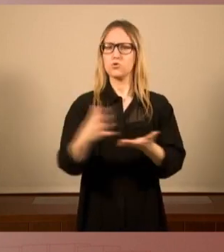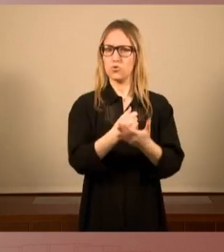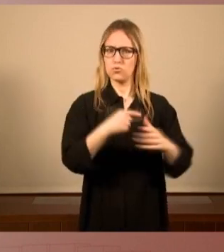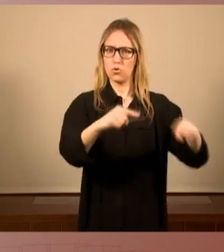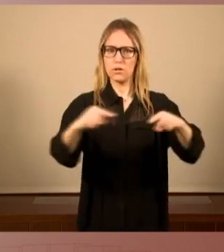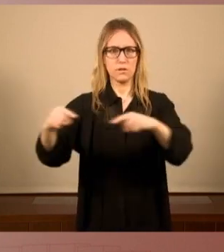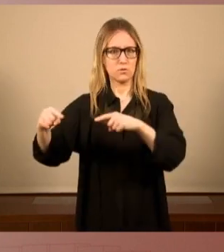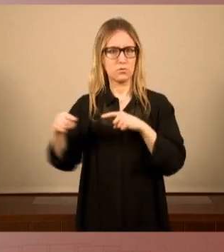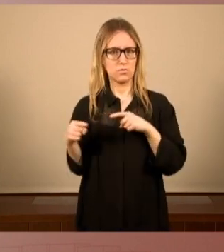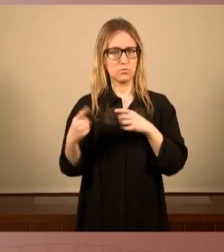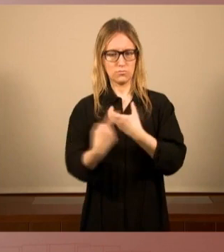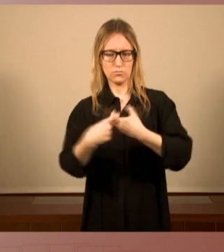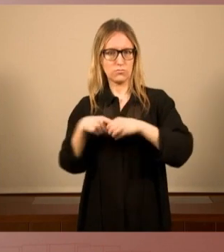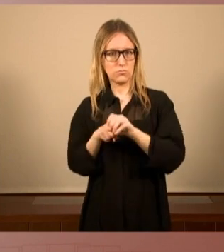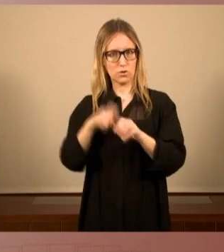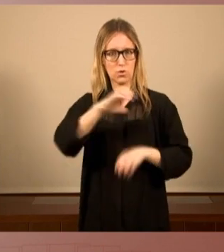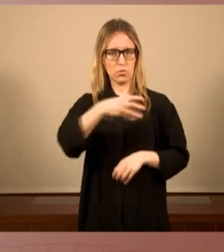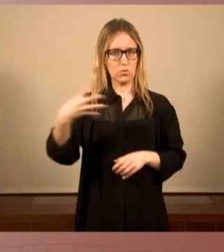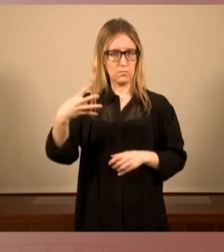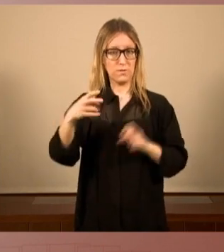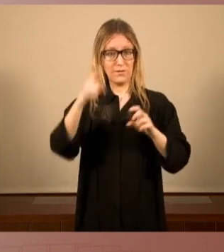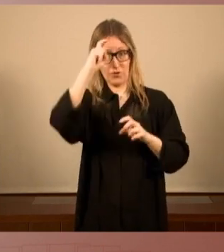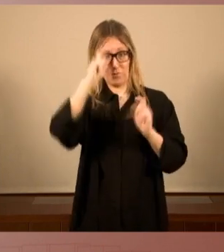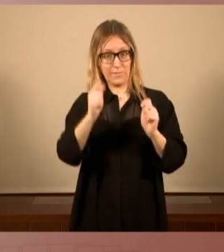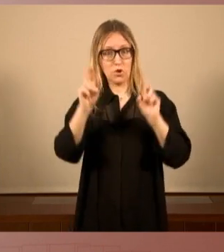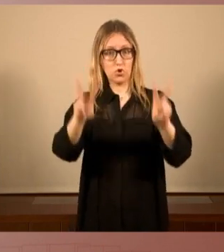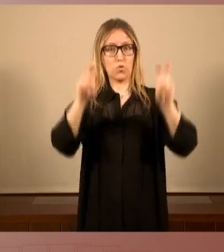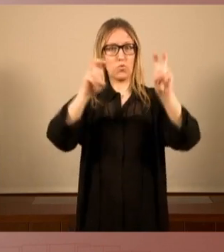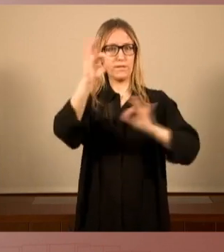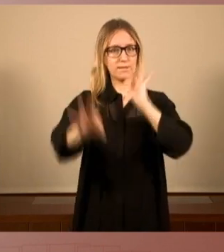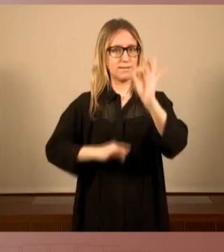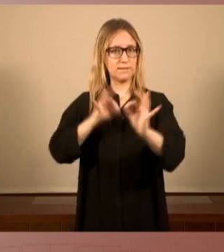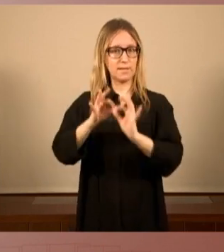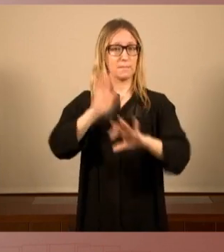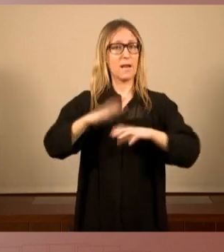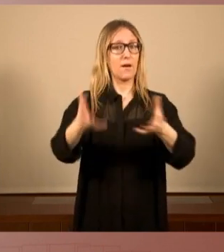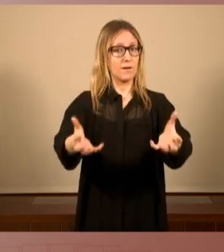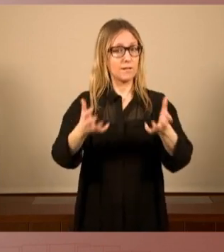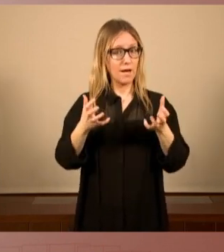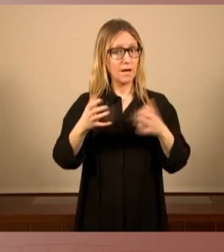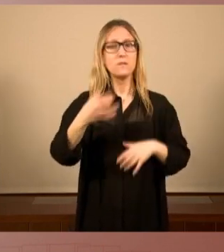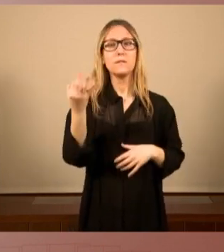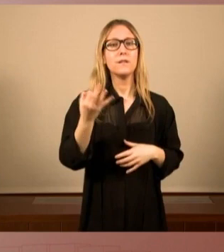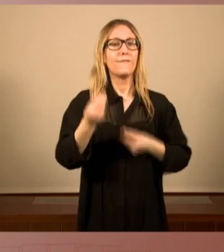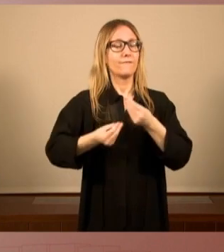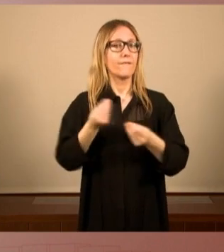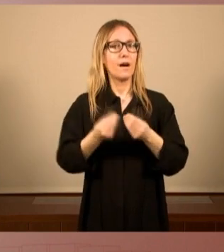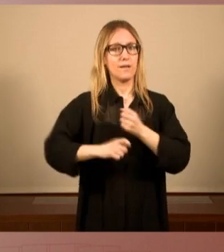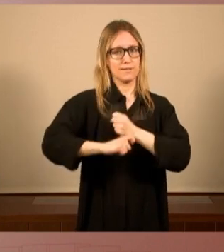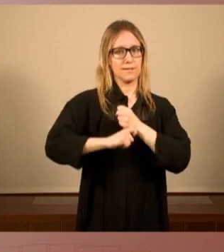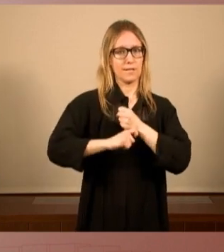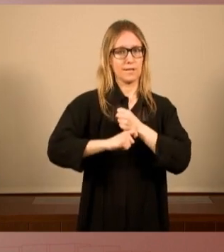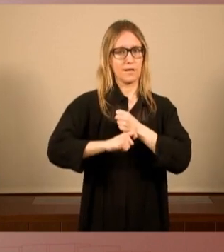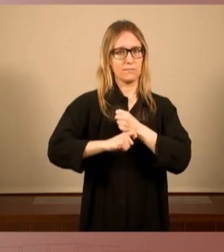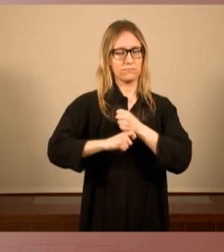formen la candidatura de la CUP un nou cicle per guanyar, fa una decisió estratègica decidint que cal, que és